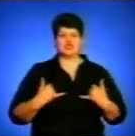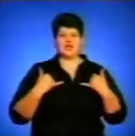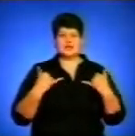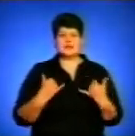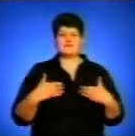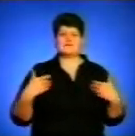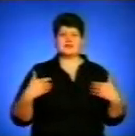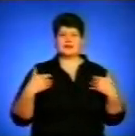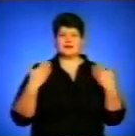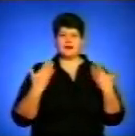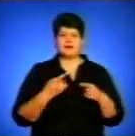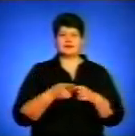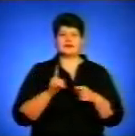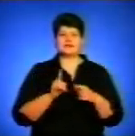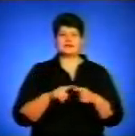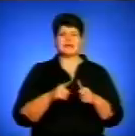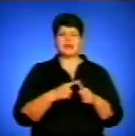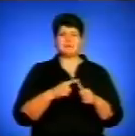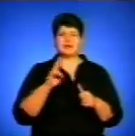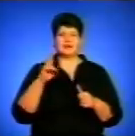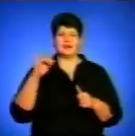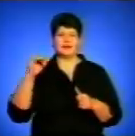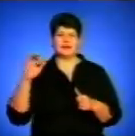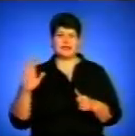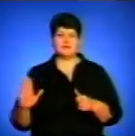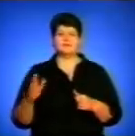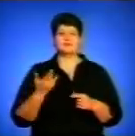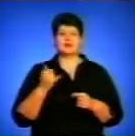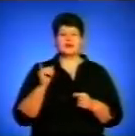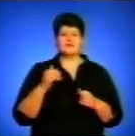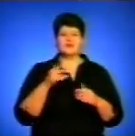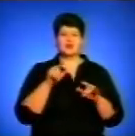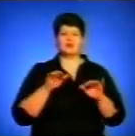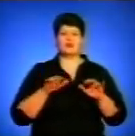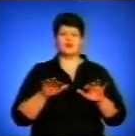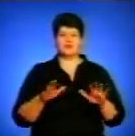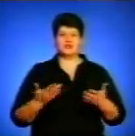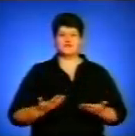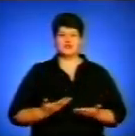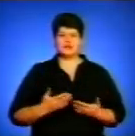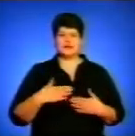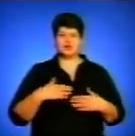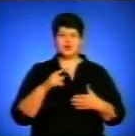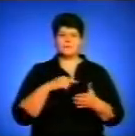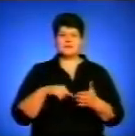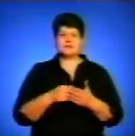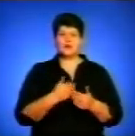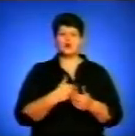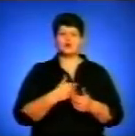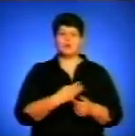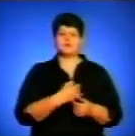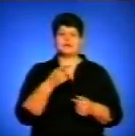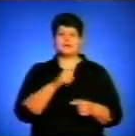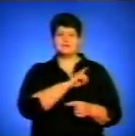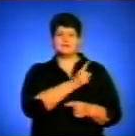так, з такою важкою подією, значною подією в їхньому житті, в житті нашого міста. І хочу побажати їм міцного